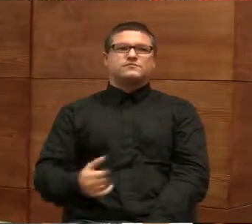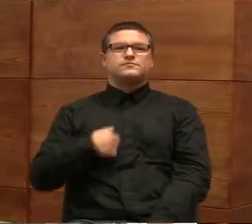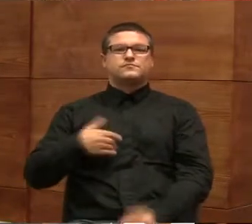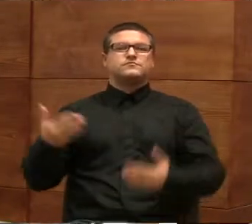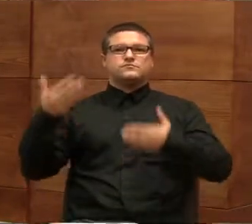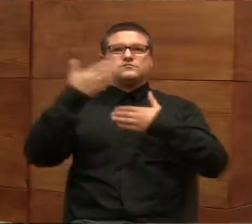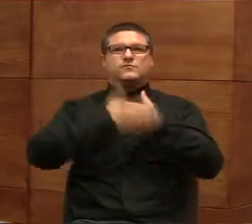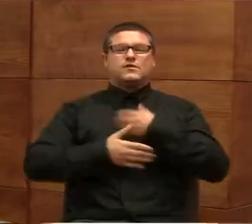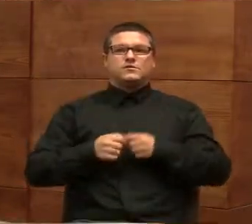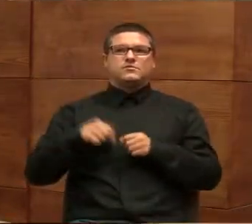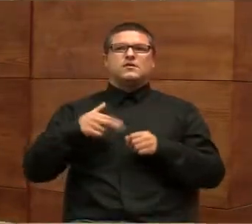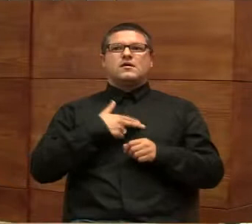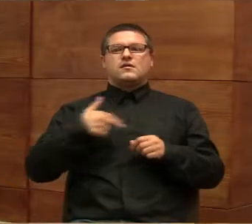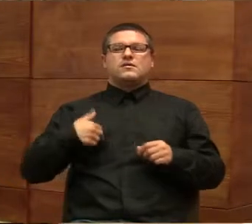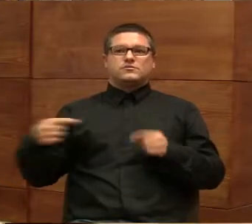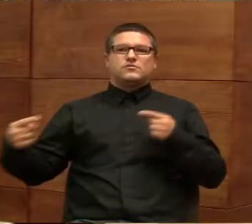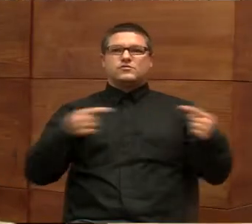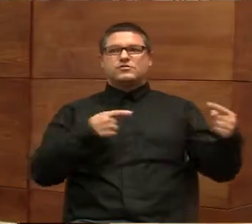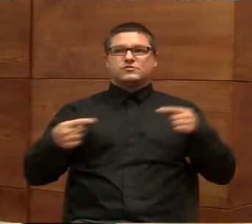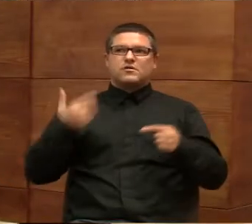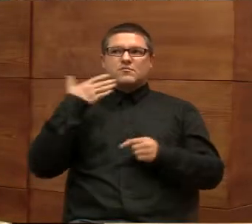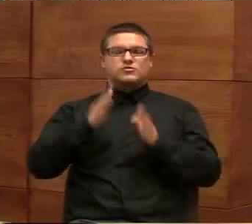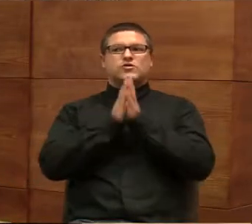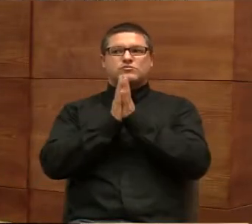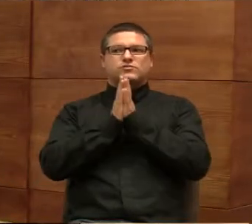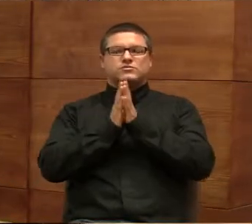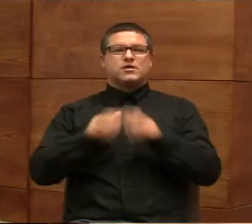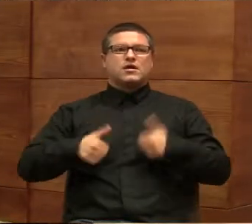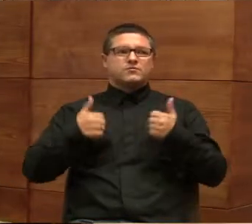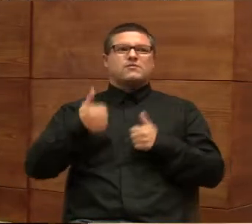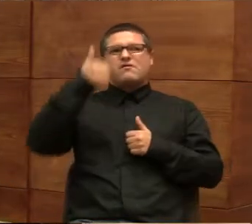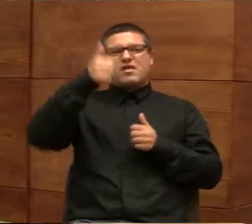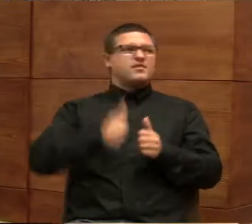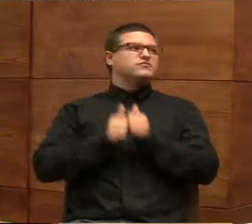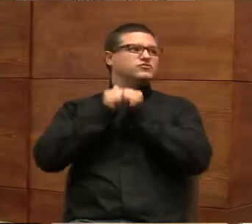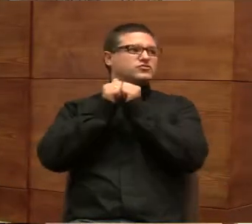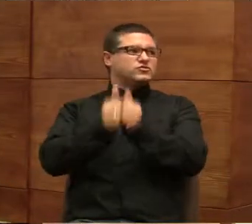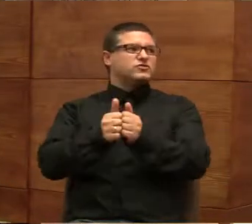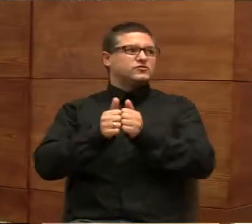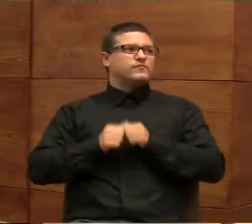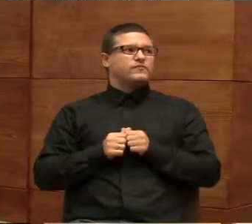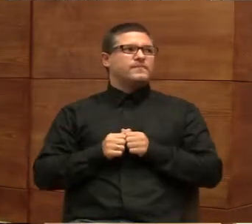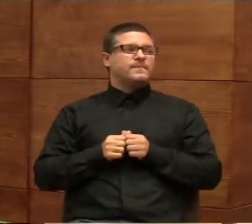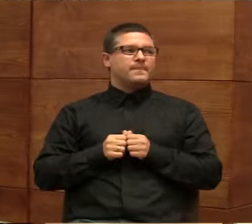kończymy naszą dyskusję. Bardzo proszę, żebyście Państwo zechcieli, w jednym zdaniem dosłownie, bardzo proszę,